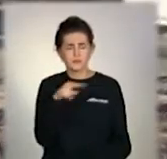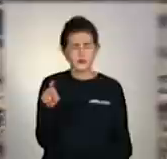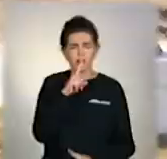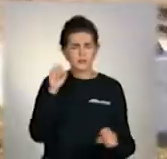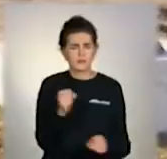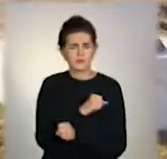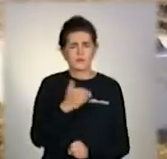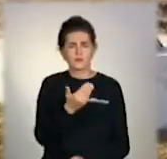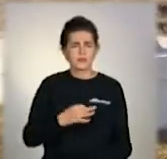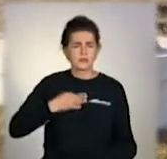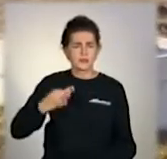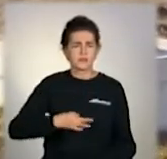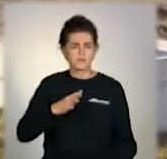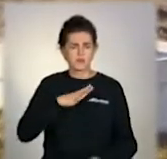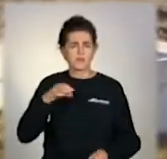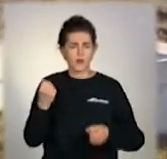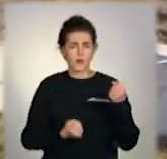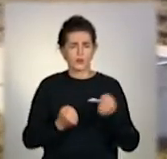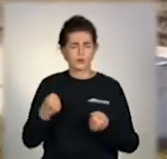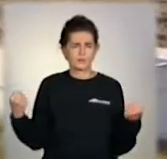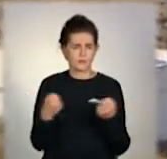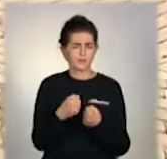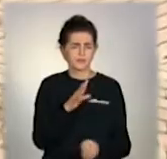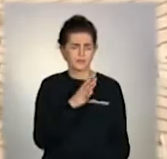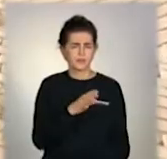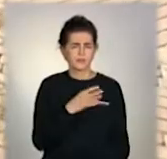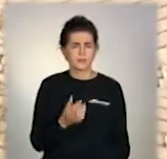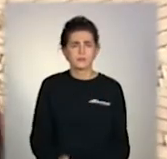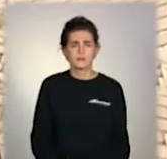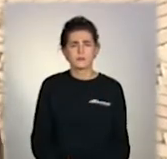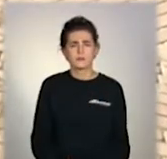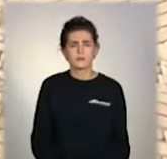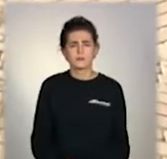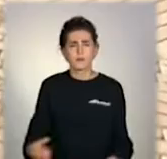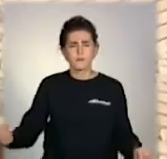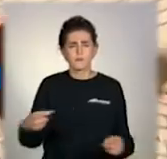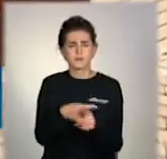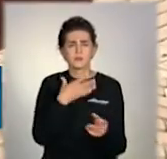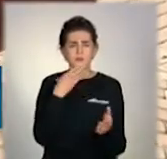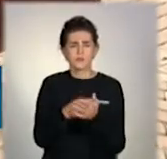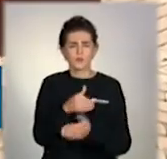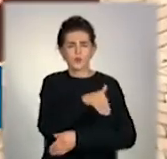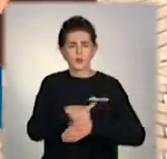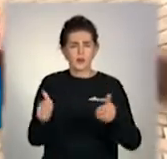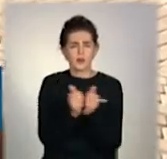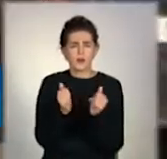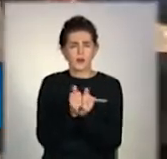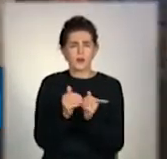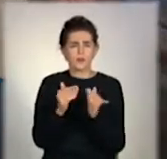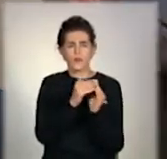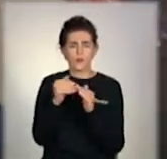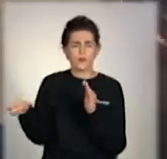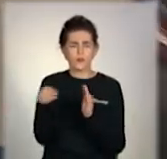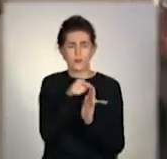нещодавно її син потрапив під колеса машини. Його збиває на періулці, на своєї вулиці. Ми там кілька домів не